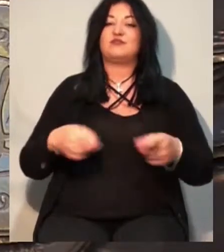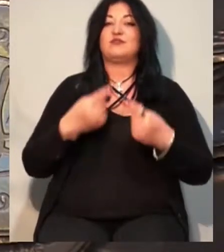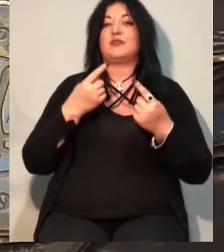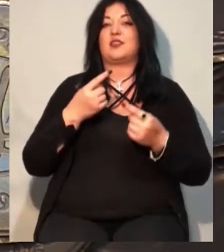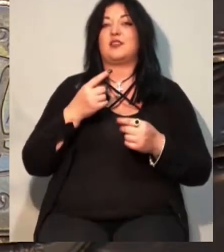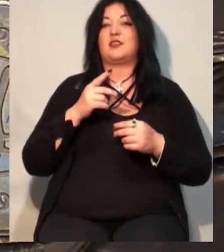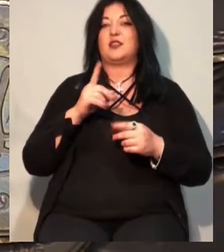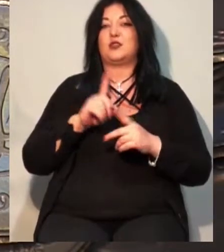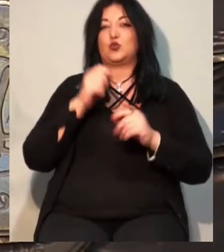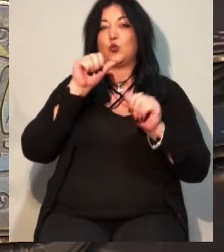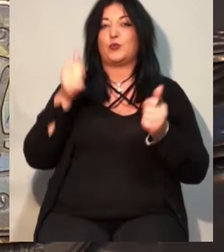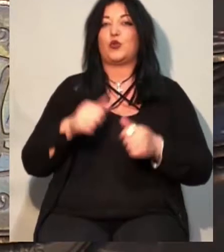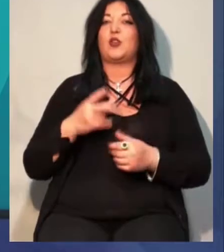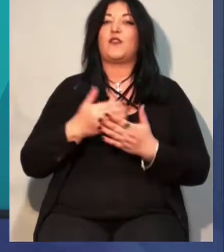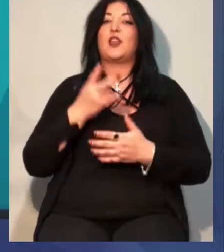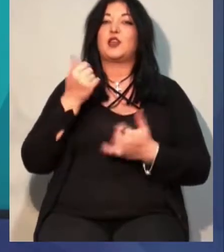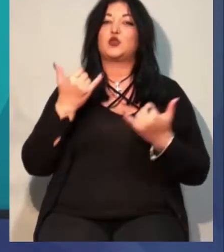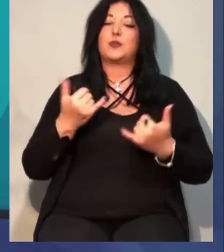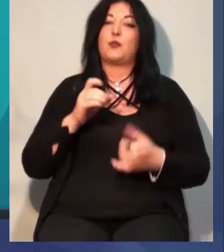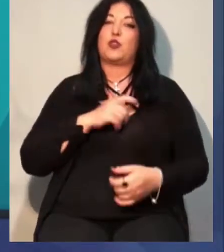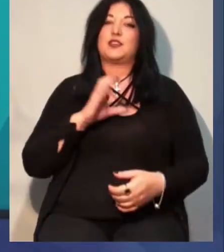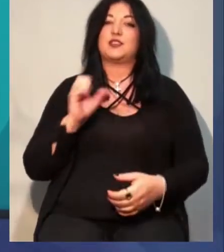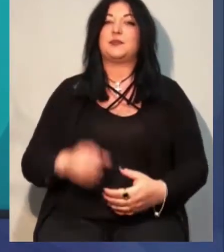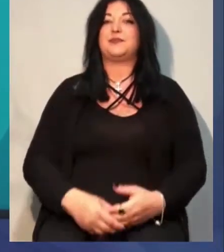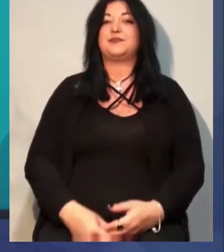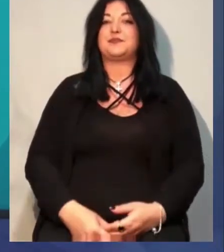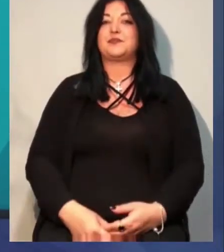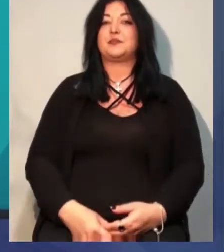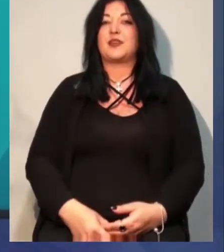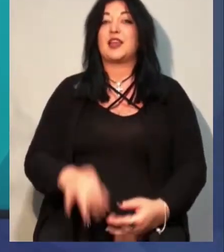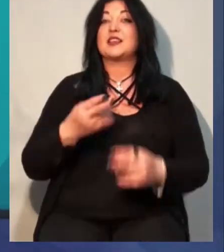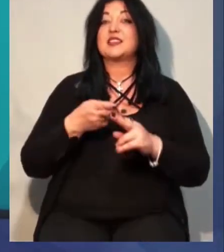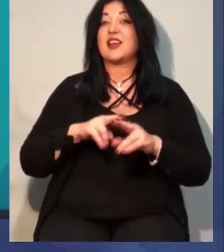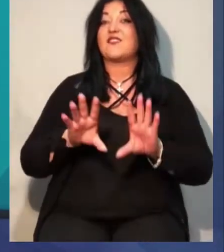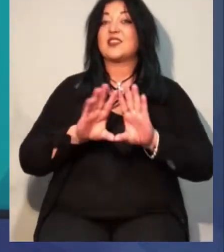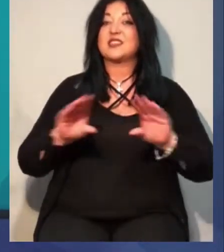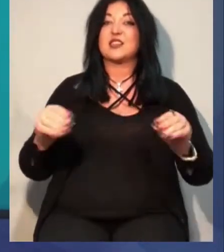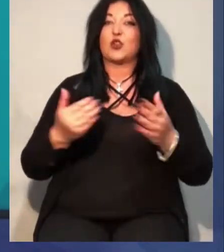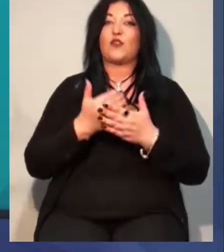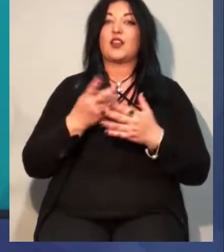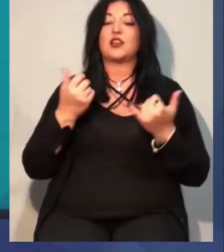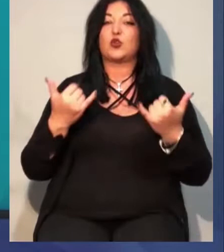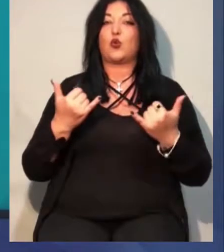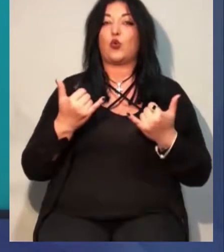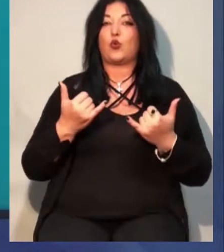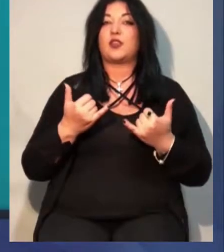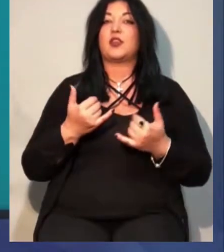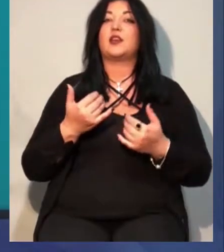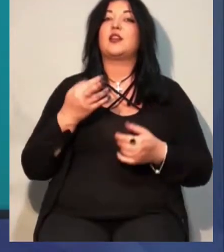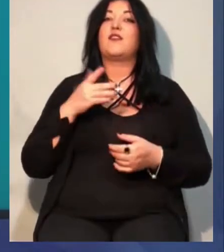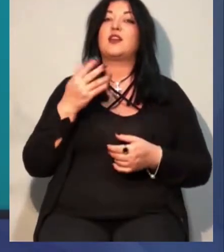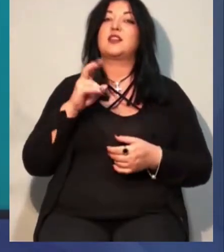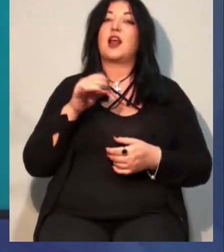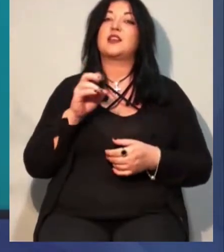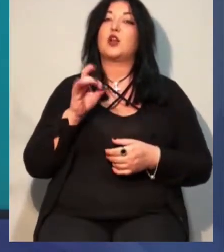Гарбарь, новини на Суспільному, Одеса. І це всі новини на сьогодні. В студії для вас працювали Лейла Церковнюк та Наталія